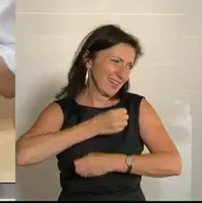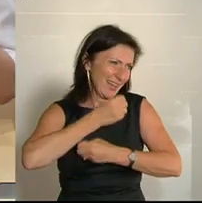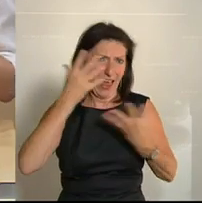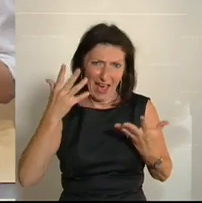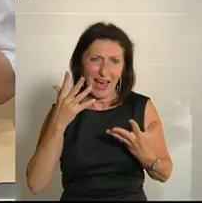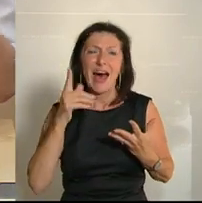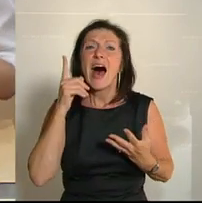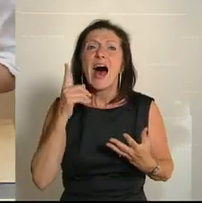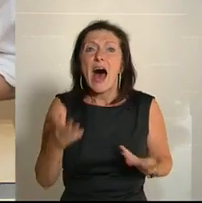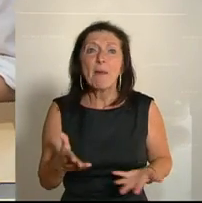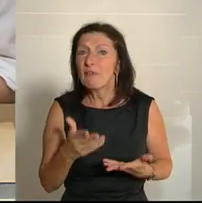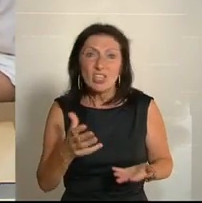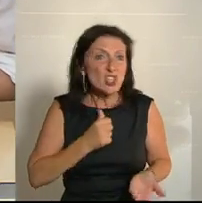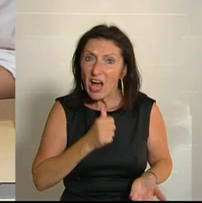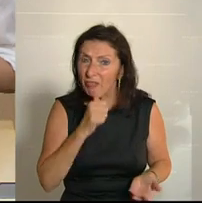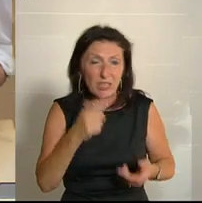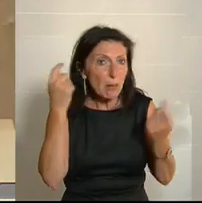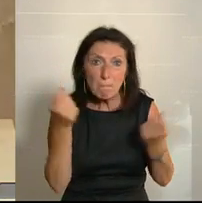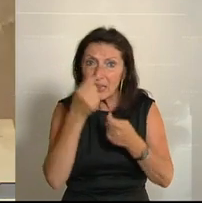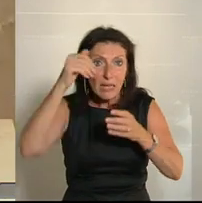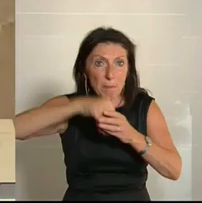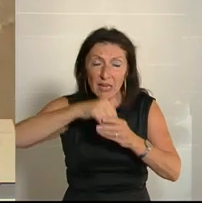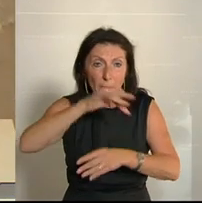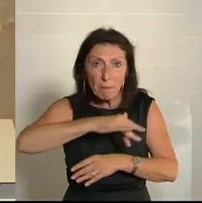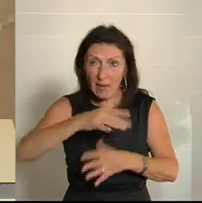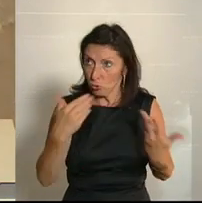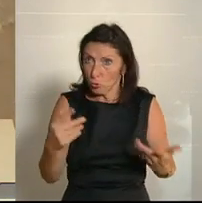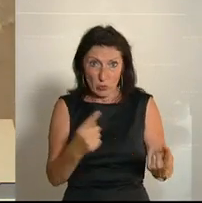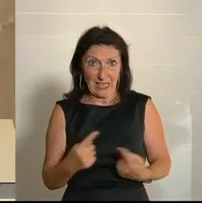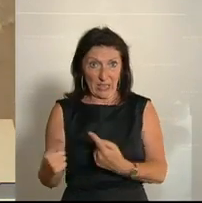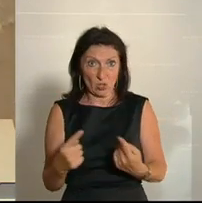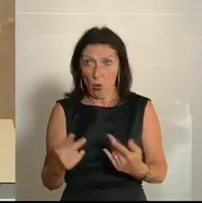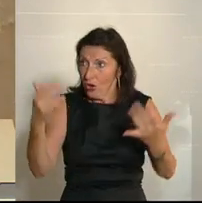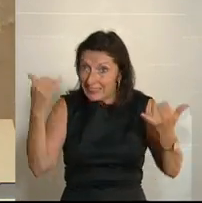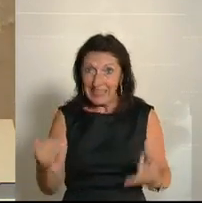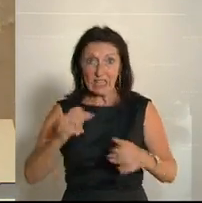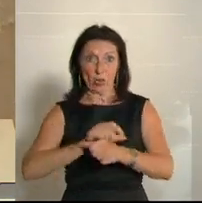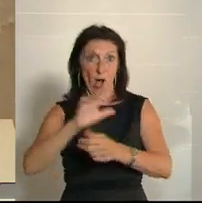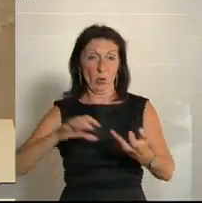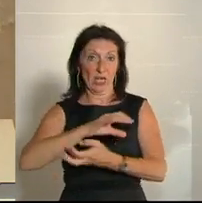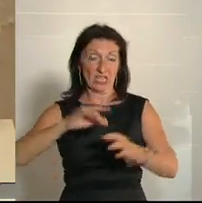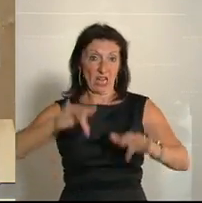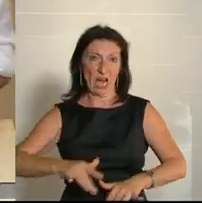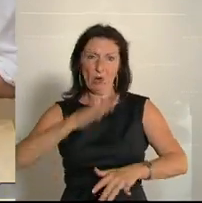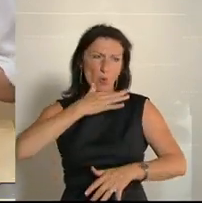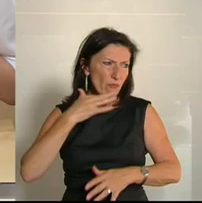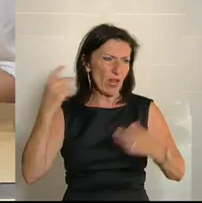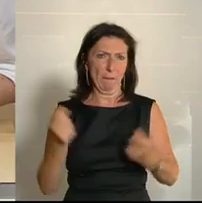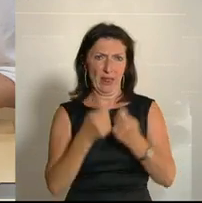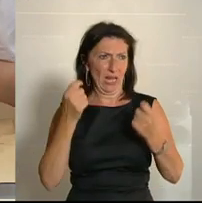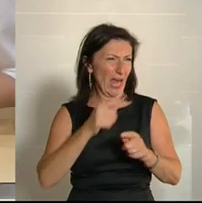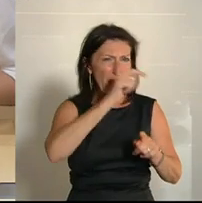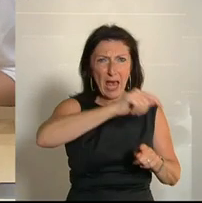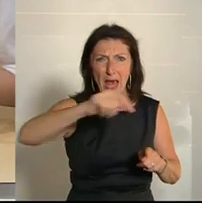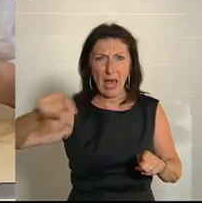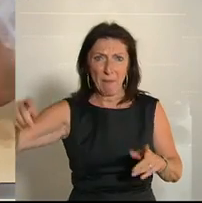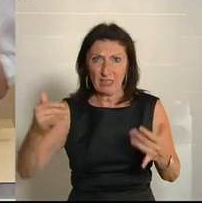Aber für die, es nicht schaffen werden, und das ist nur mal die Situation, weil wir befinden uns in der Corona-Krise. Und es gibt viele Unternehmen, die können